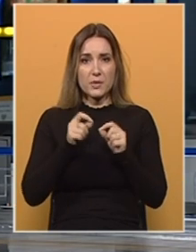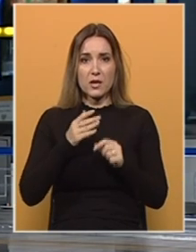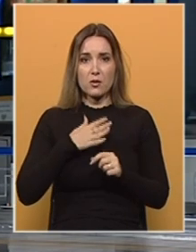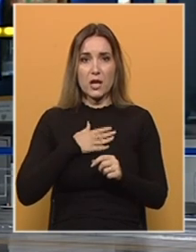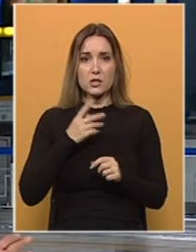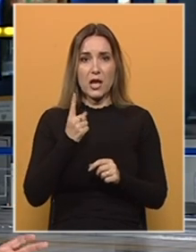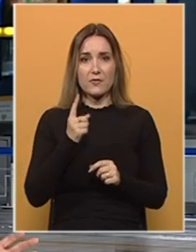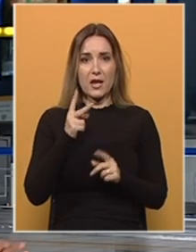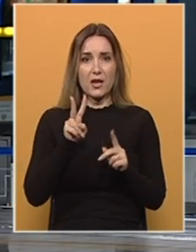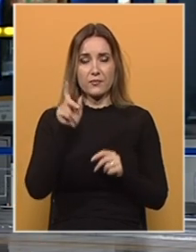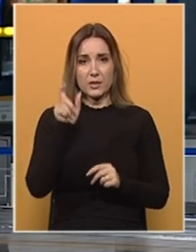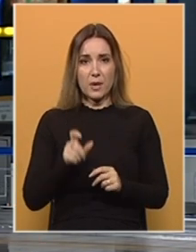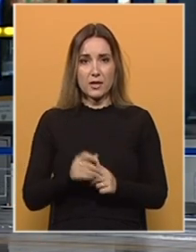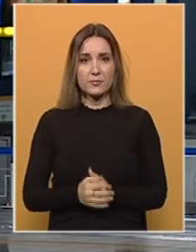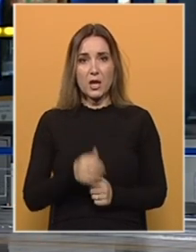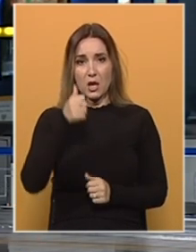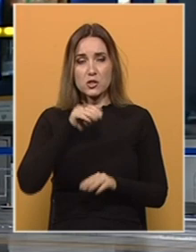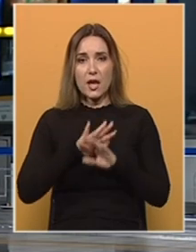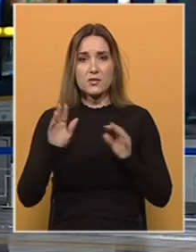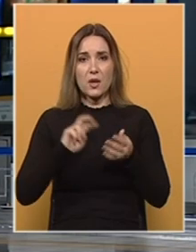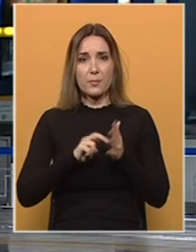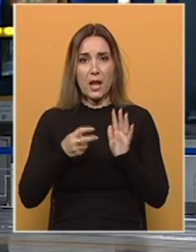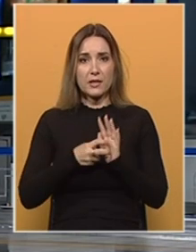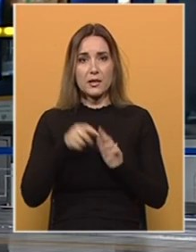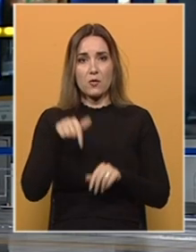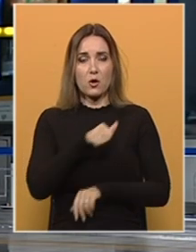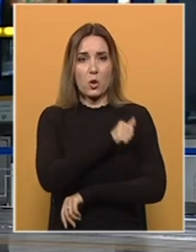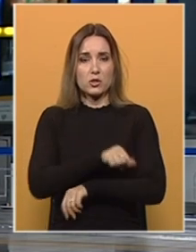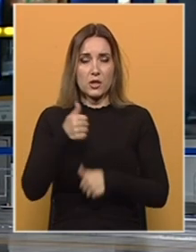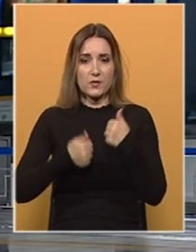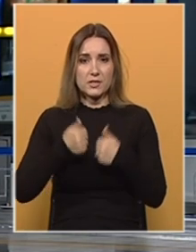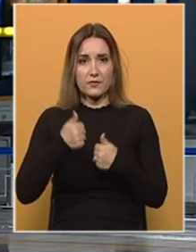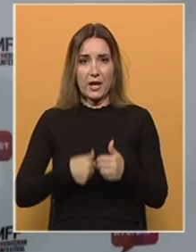naša Ivana Vidmar. Ivana, šta je sve planirano u okviru ovogodišnjeg festivala?